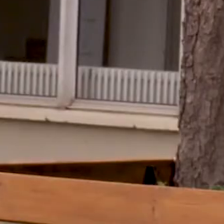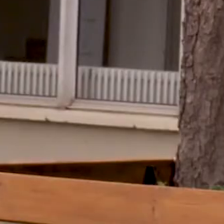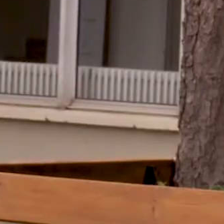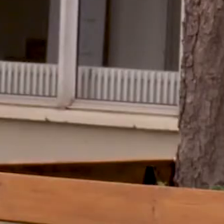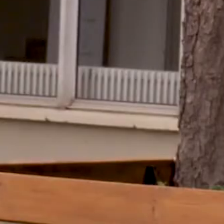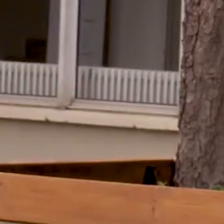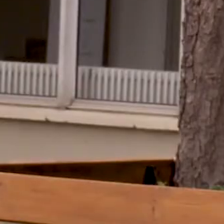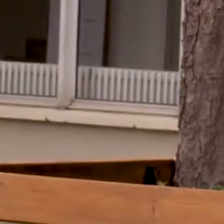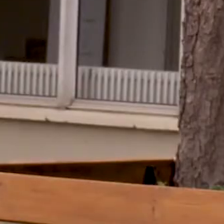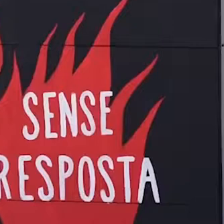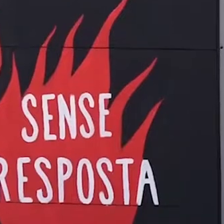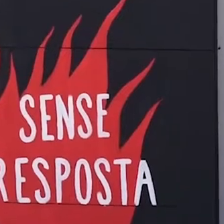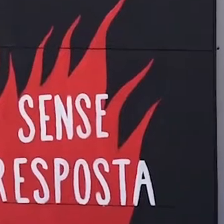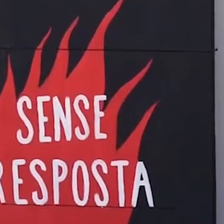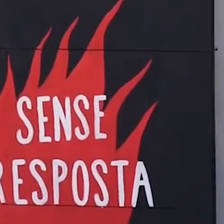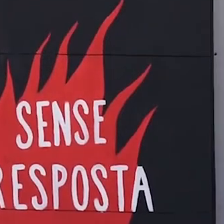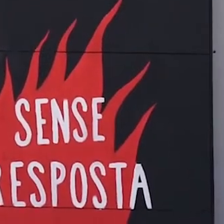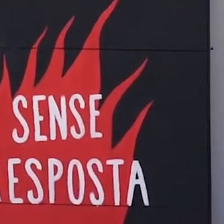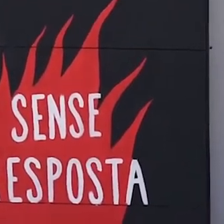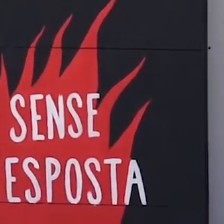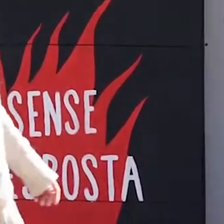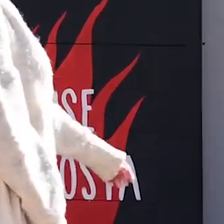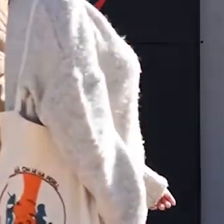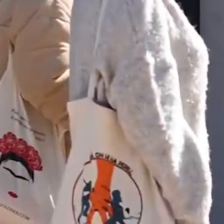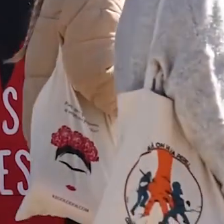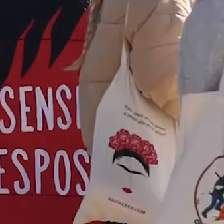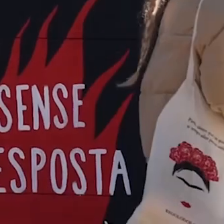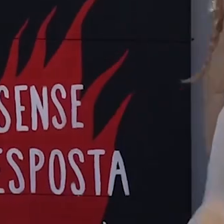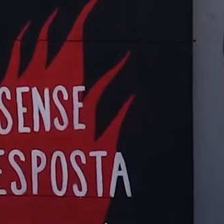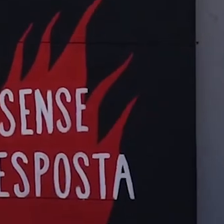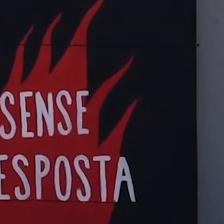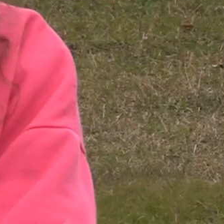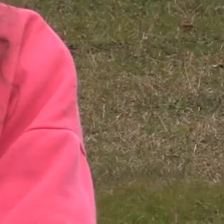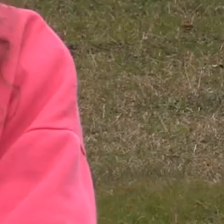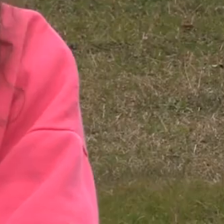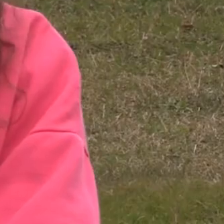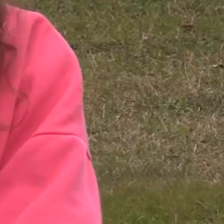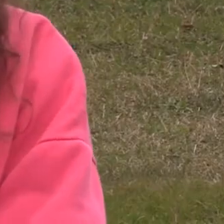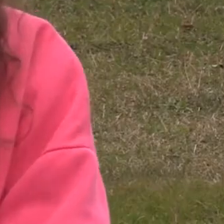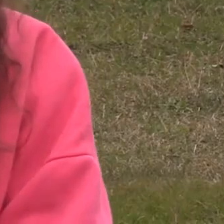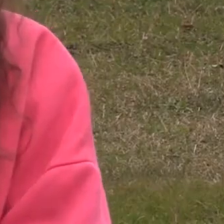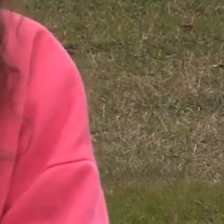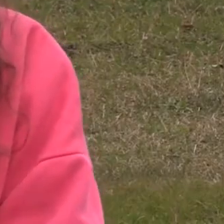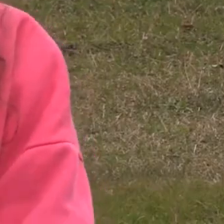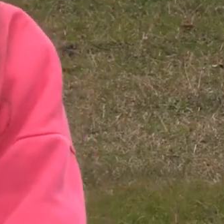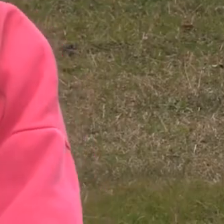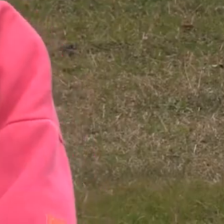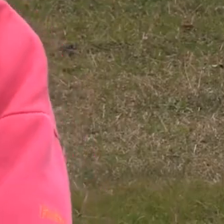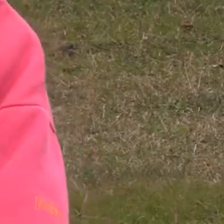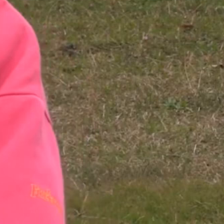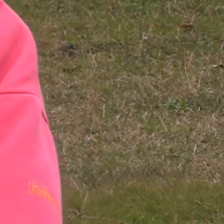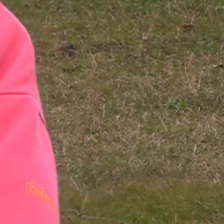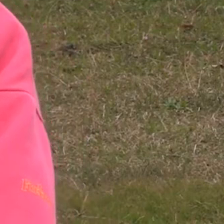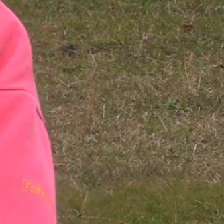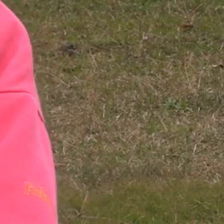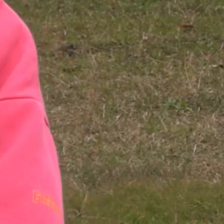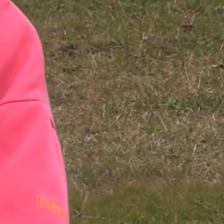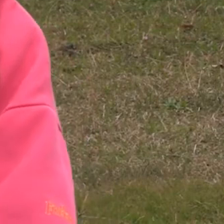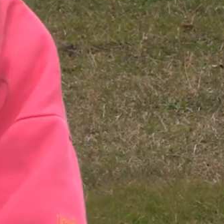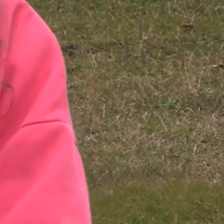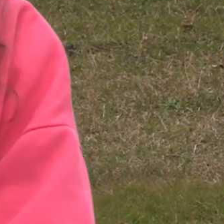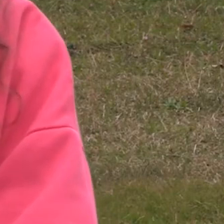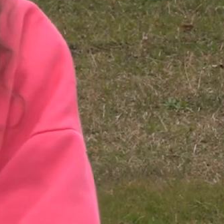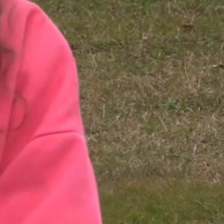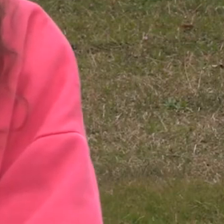haciendo un poco la clase, ¿no? No nos hacen tanto, sino que también formamos parte. La seva riqueza, bàsicament, és que tenim professorat de